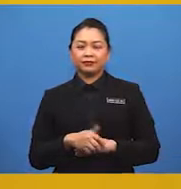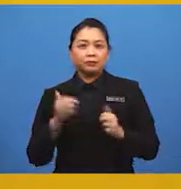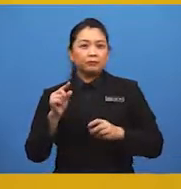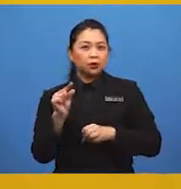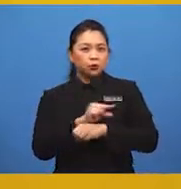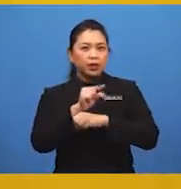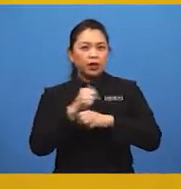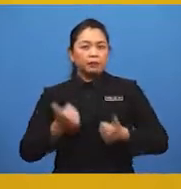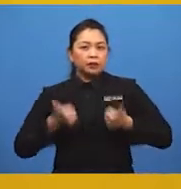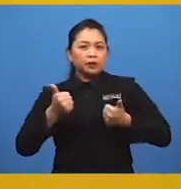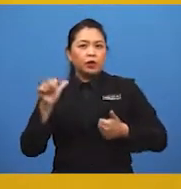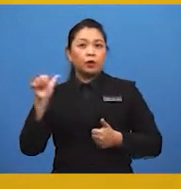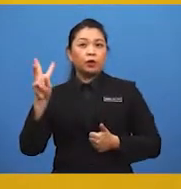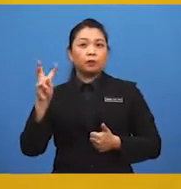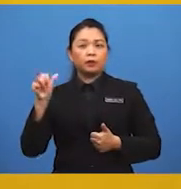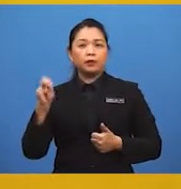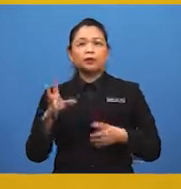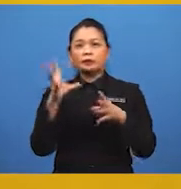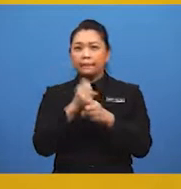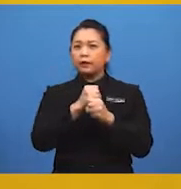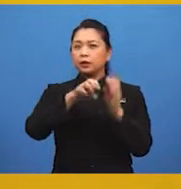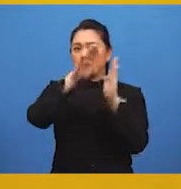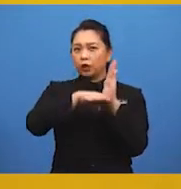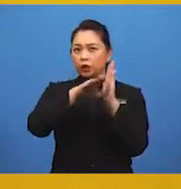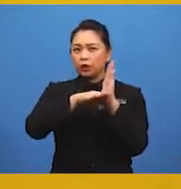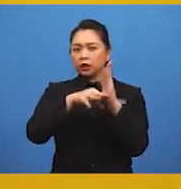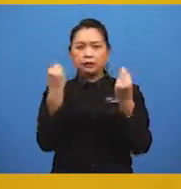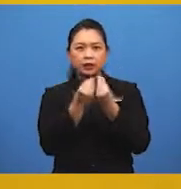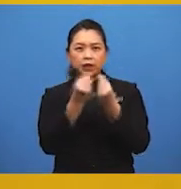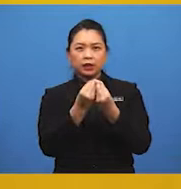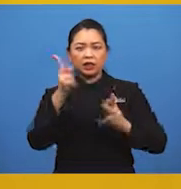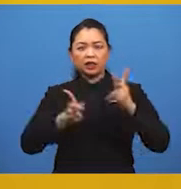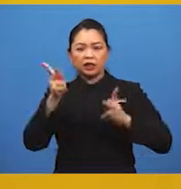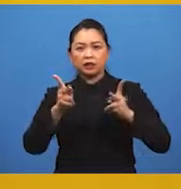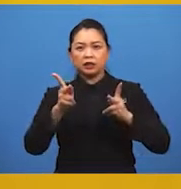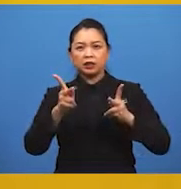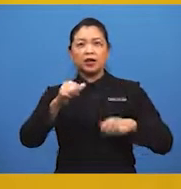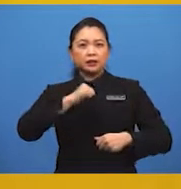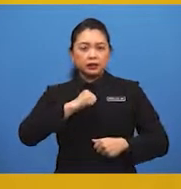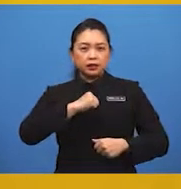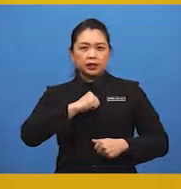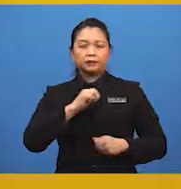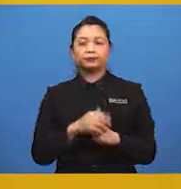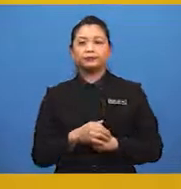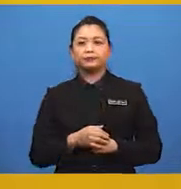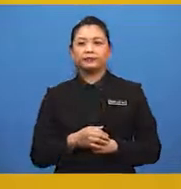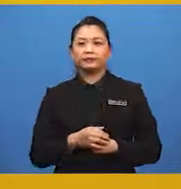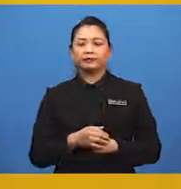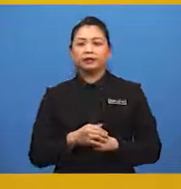Penggunaan pengangkutan awam dapat mengurangkan bilangan kenderaan persendirian.